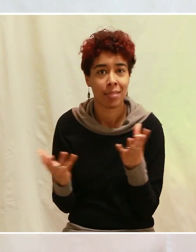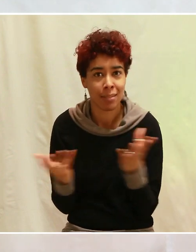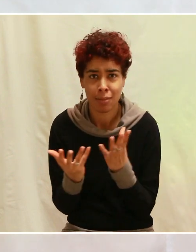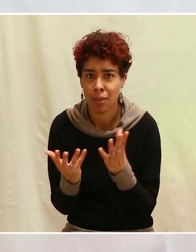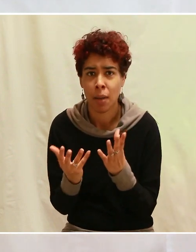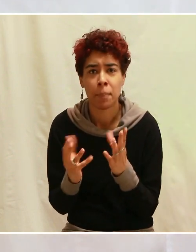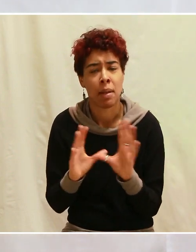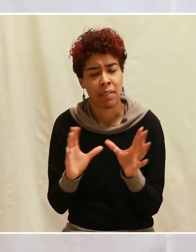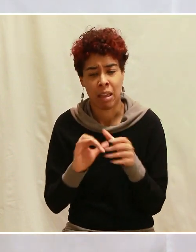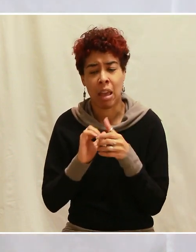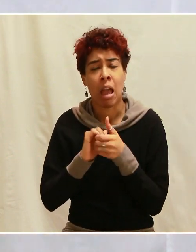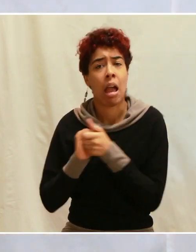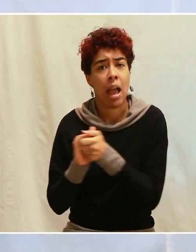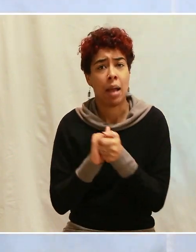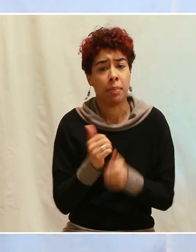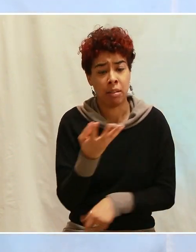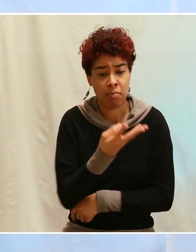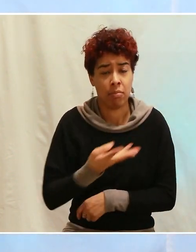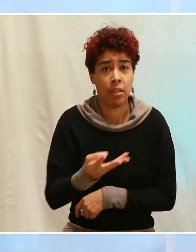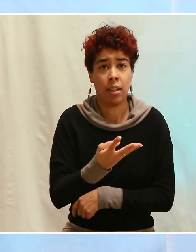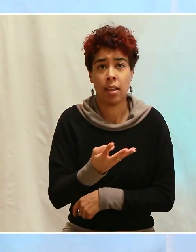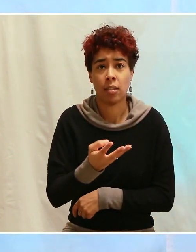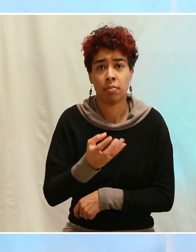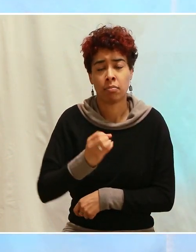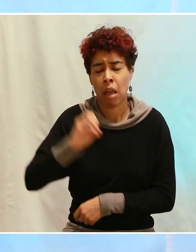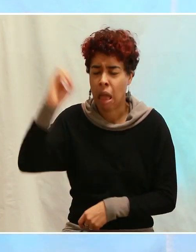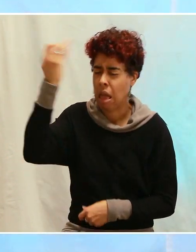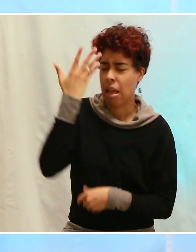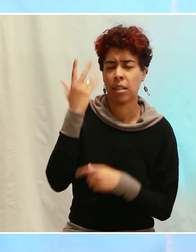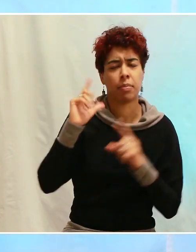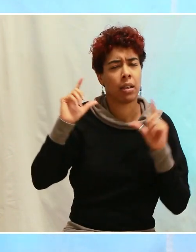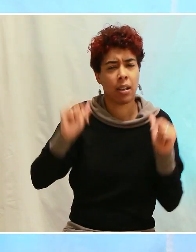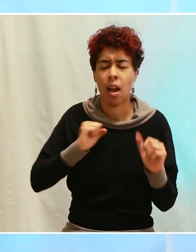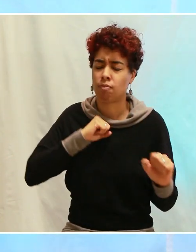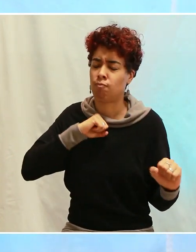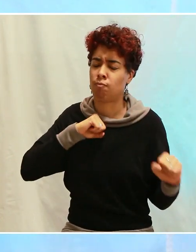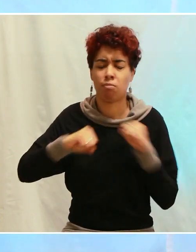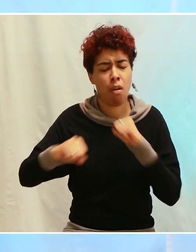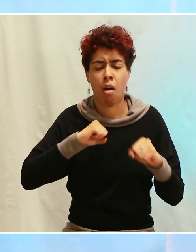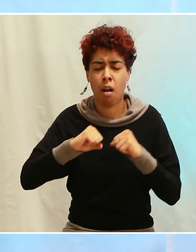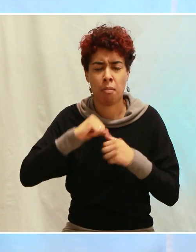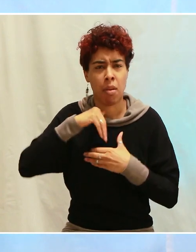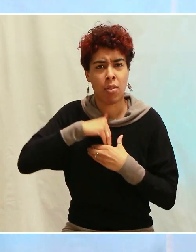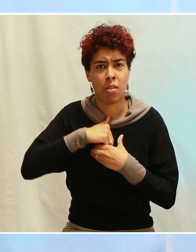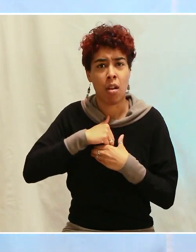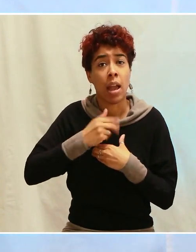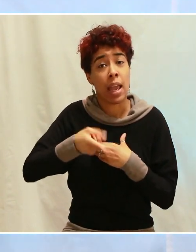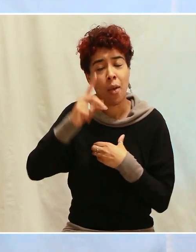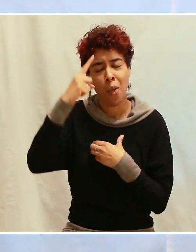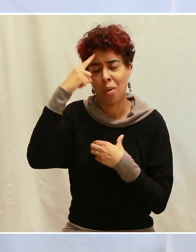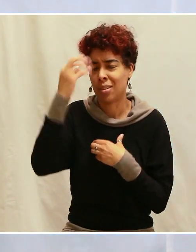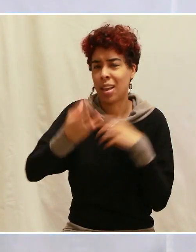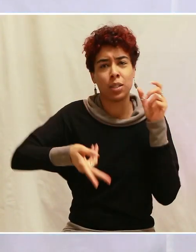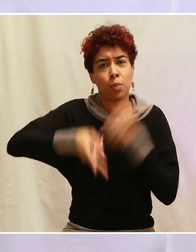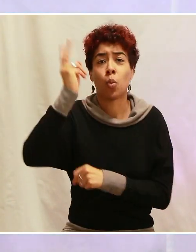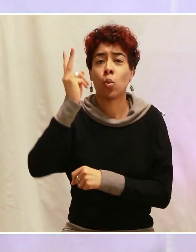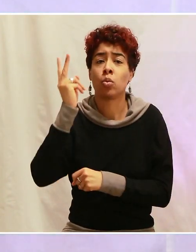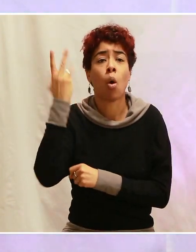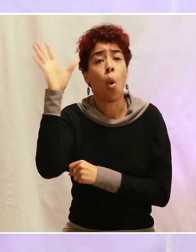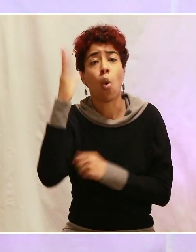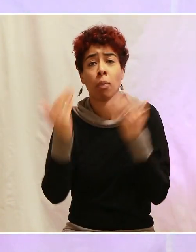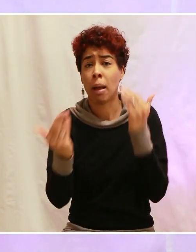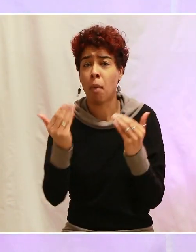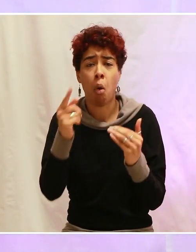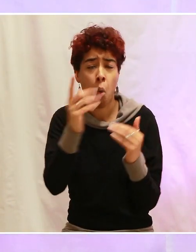avec tous ses amis, vont avoir l'esprit de Dieu qui va agir dans leur vie. Ils vont devenir plus sages que tous les sages du royaume.